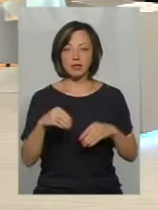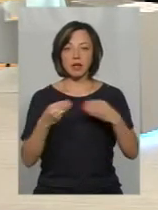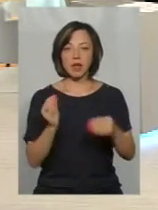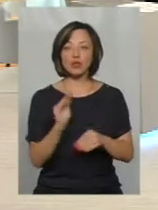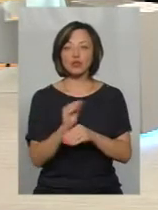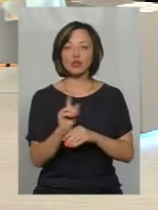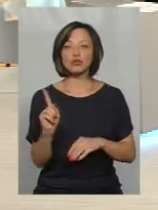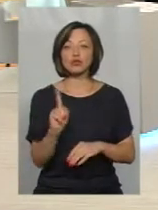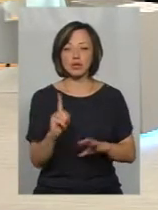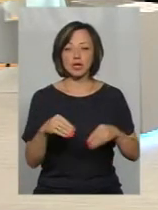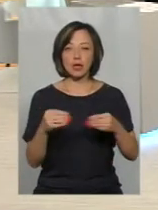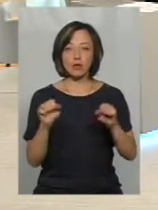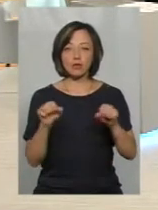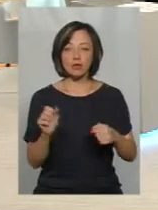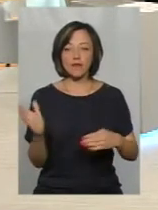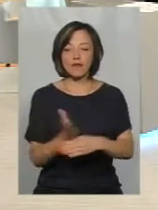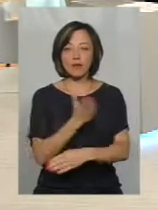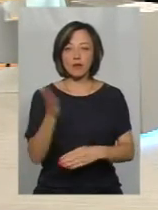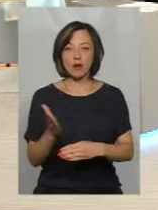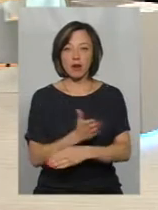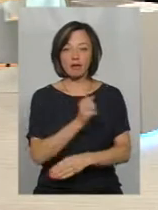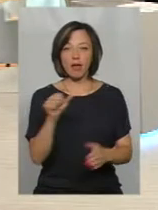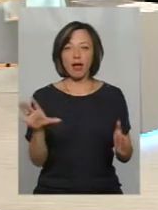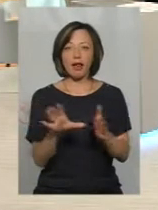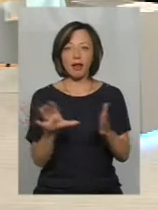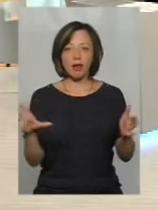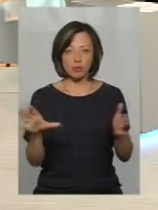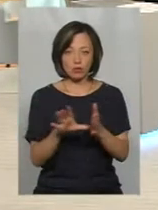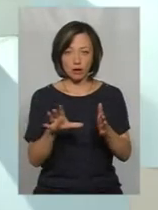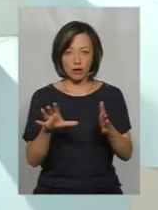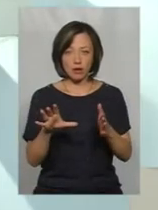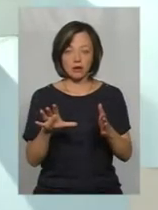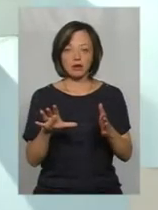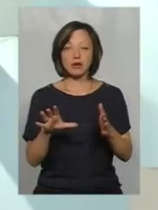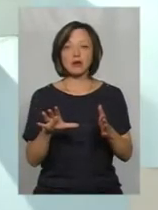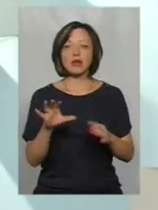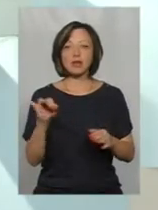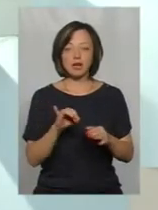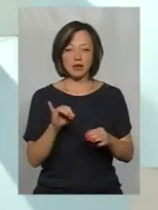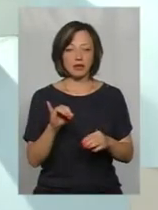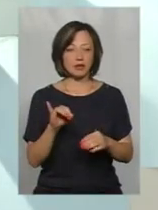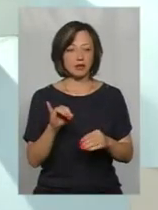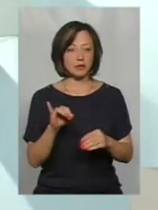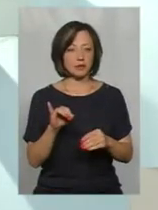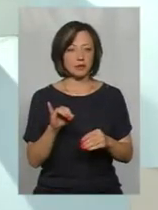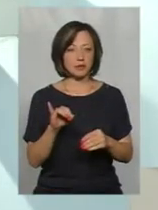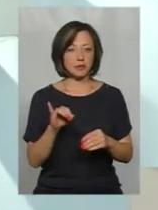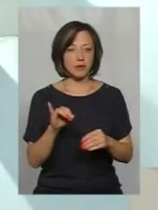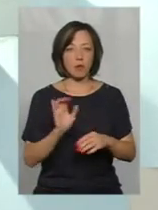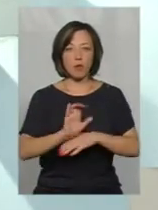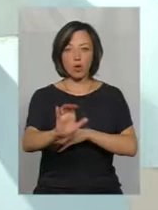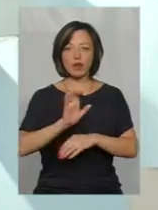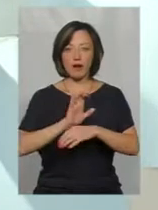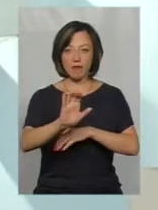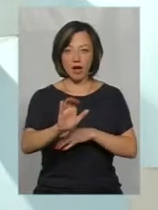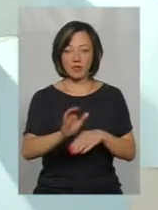що вона дає можливість генерувати електроенергію і віддавати у мережу.